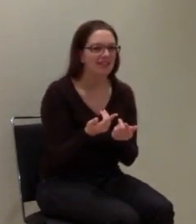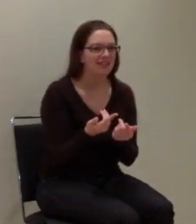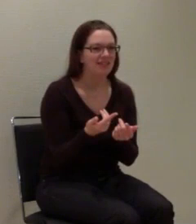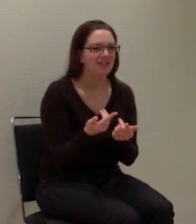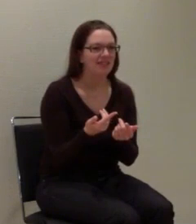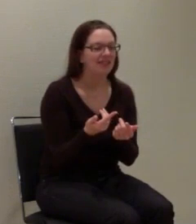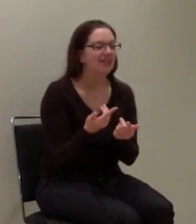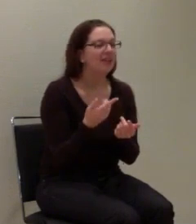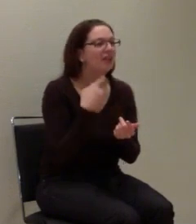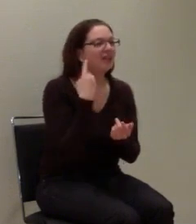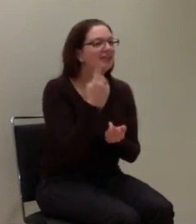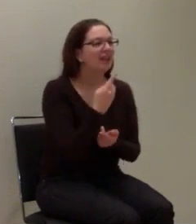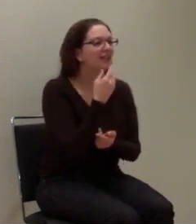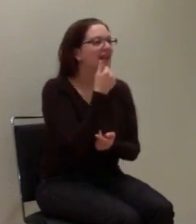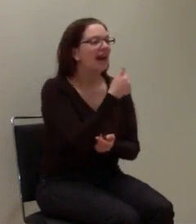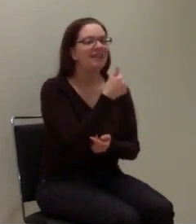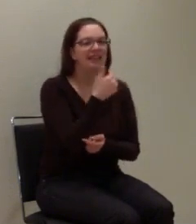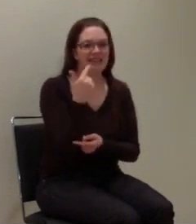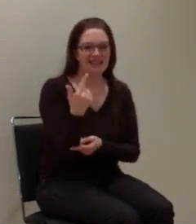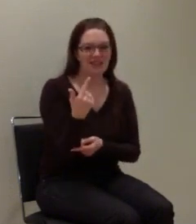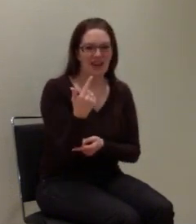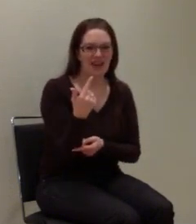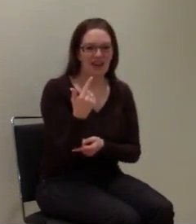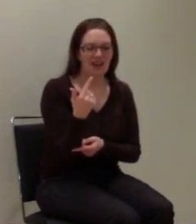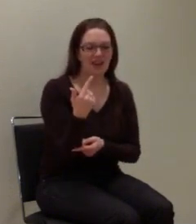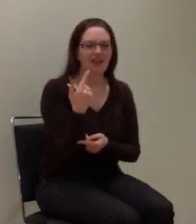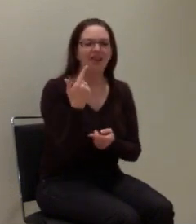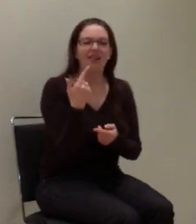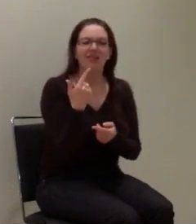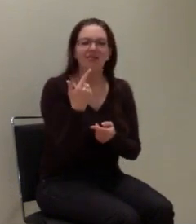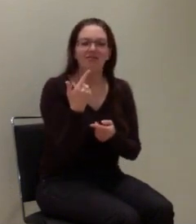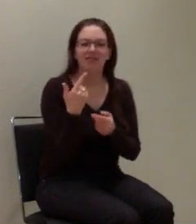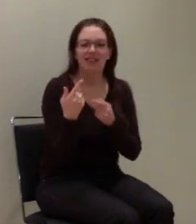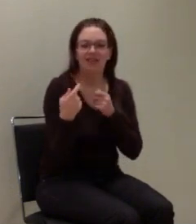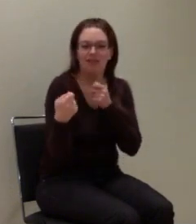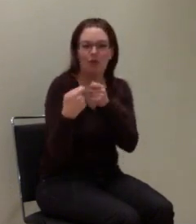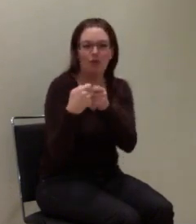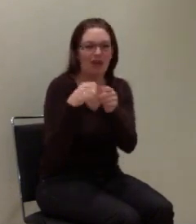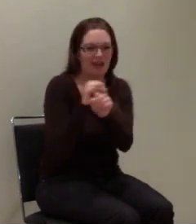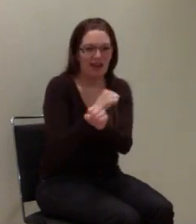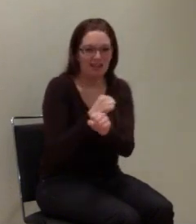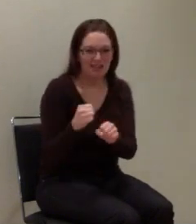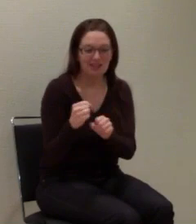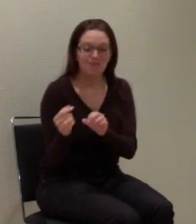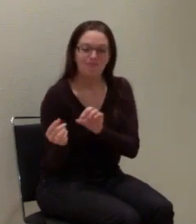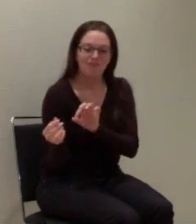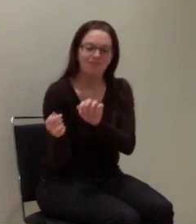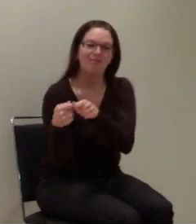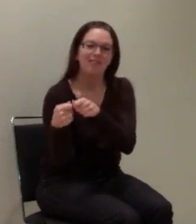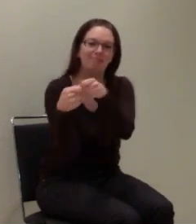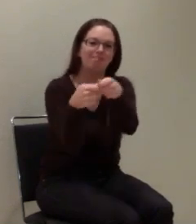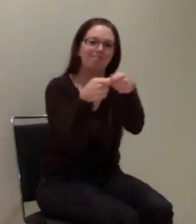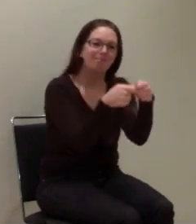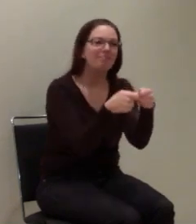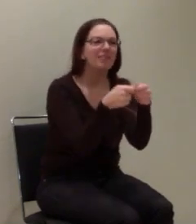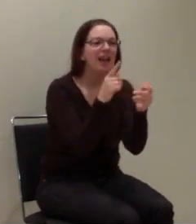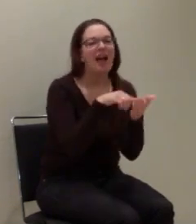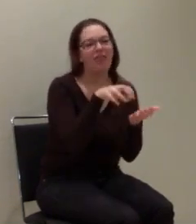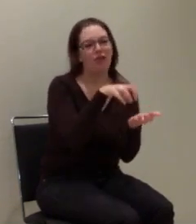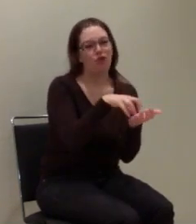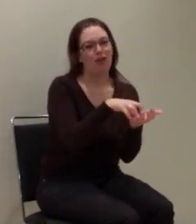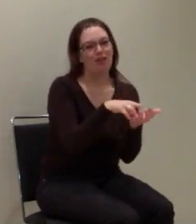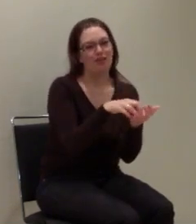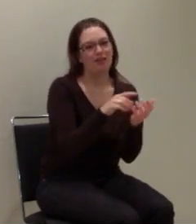in größere Städte oder größere Leitstellen aufgeschaltet ist und die verbinden dann letztendlich weiter, wenn es dann irgendwie notwendig ist oder